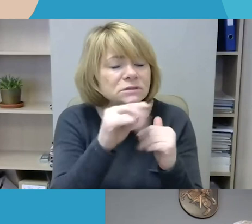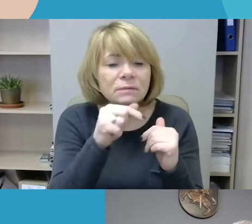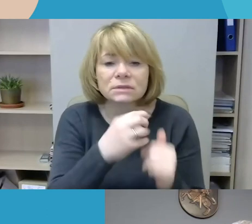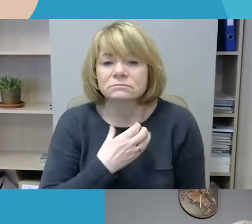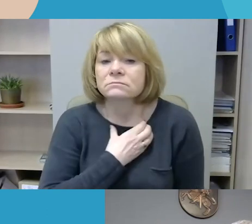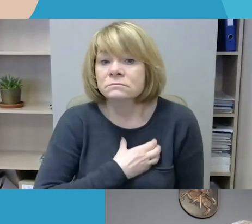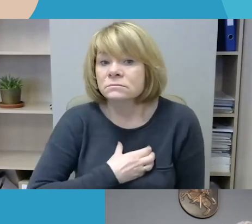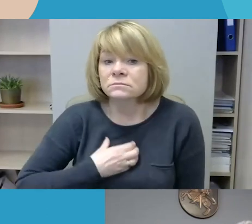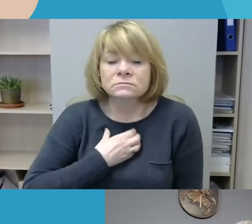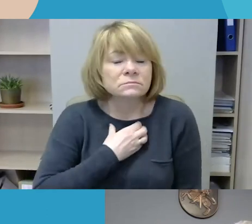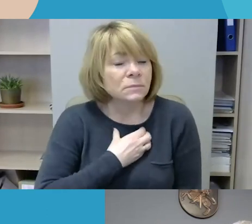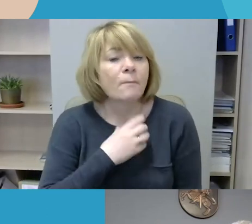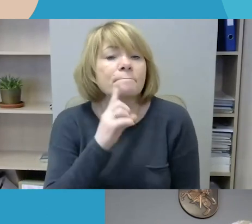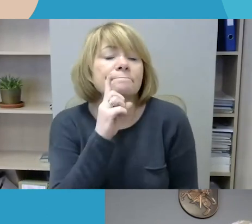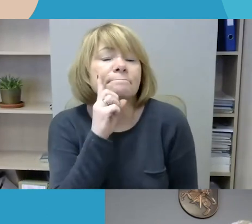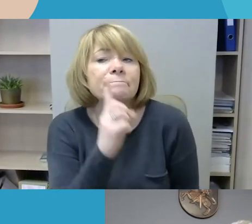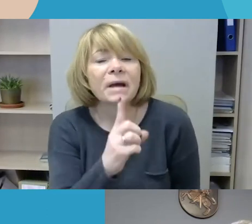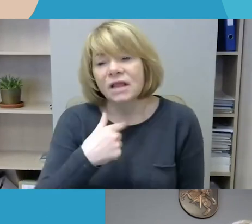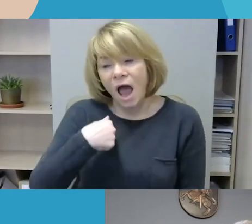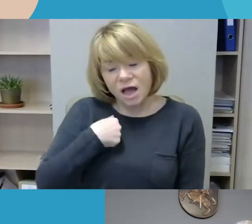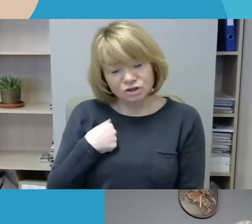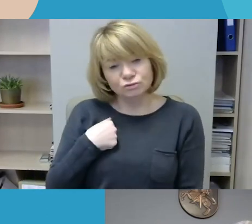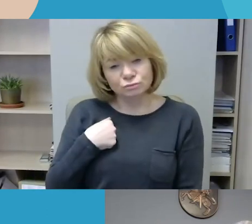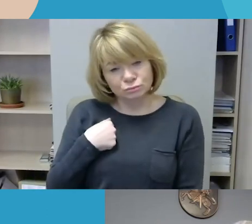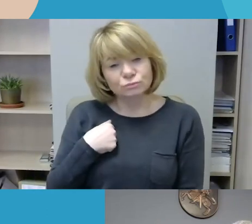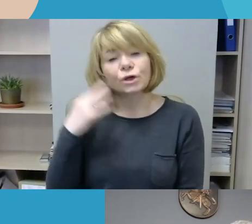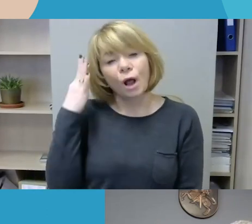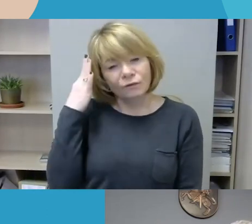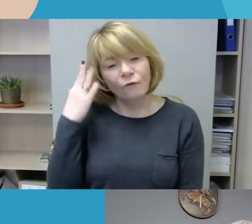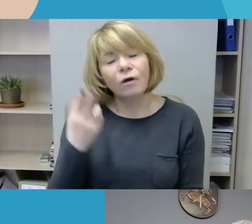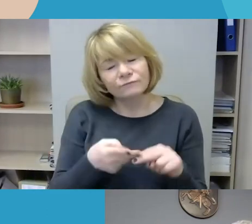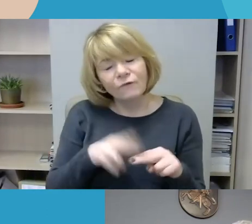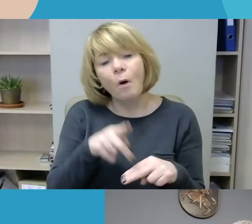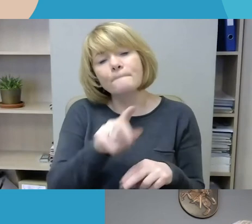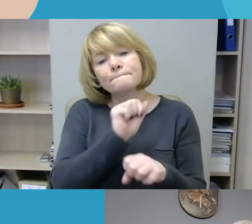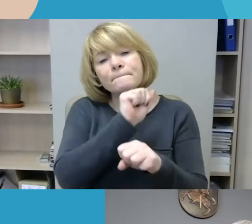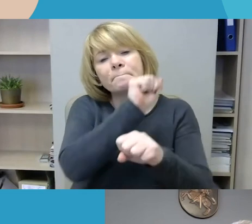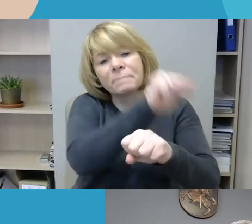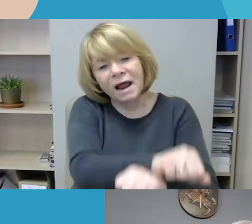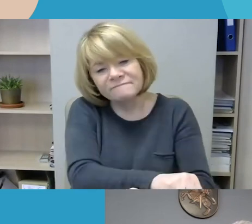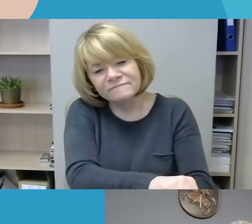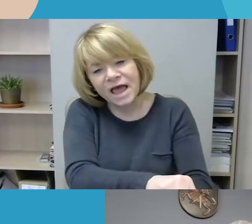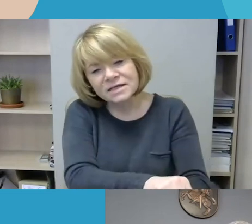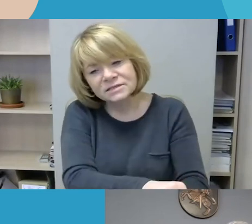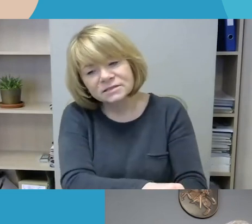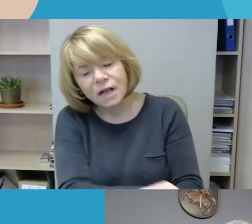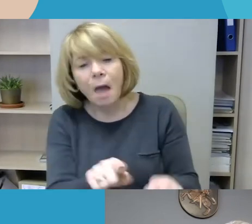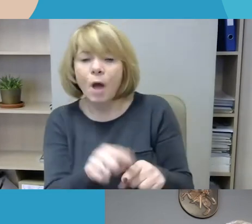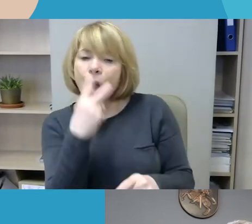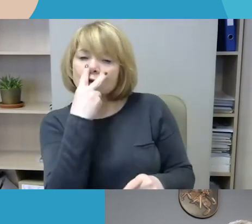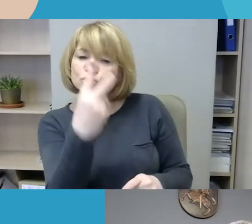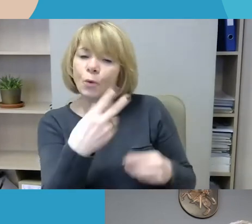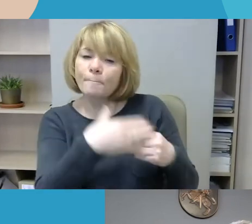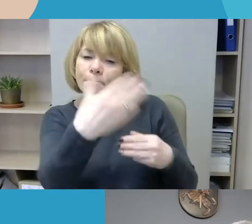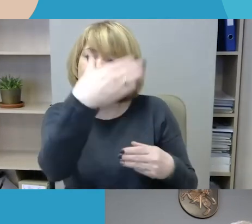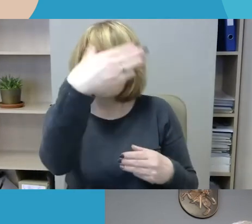Bet mano galvo, vis dėlto, ta prevencija ir vis dėlto, žiūrėjimas į tolimesnę perspektyvą, ne vienerių